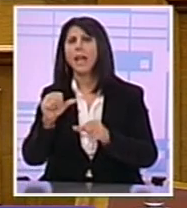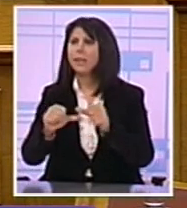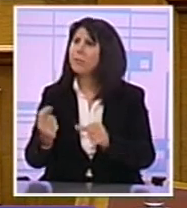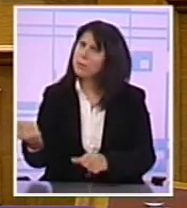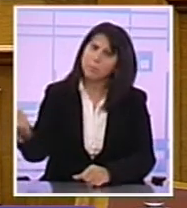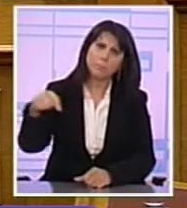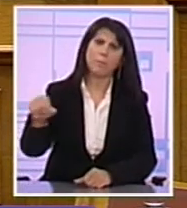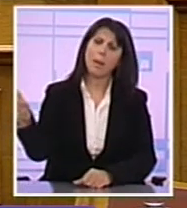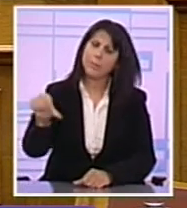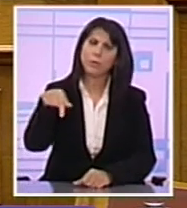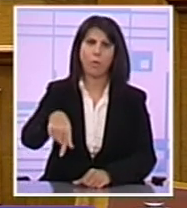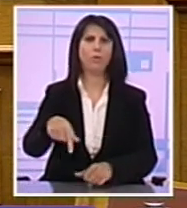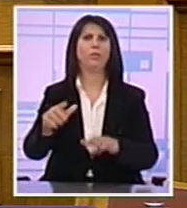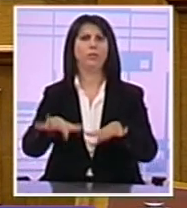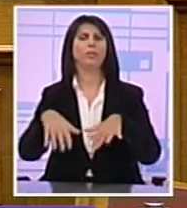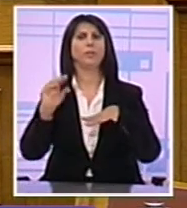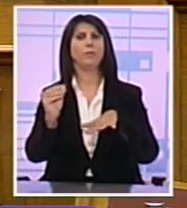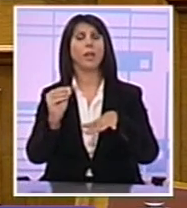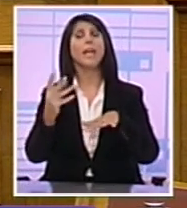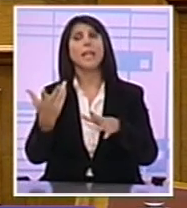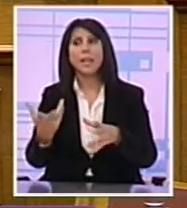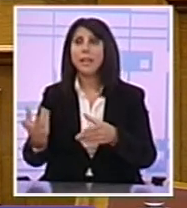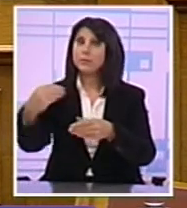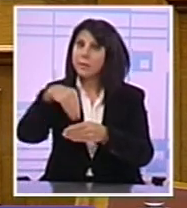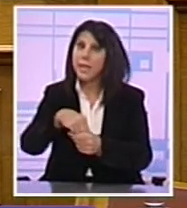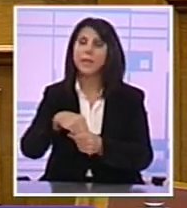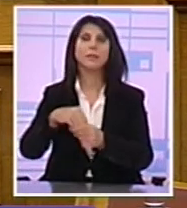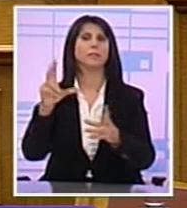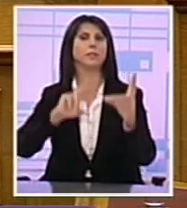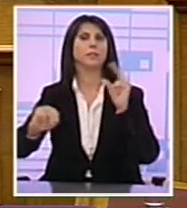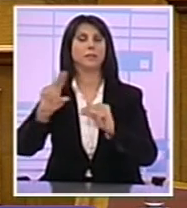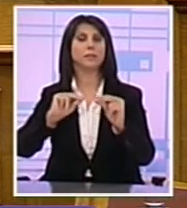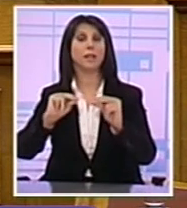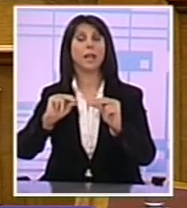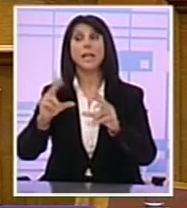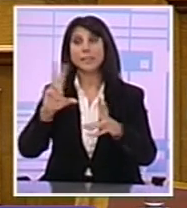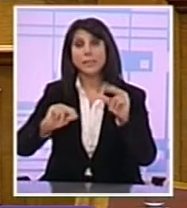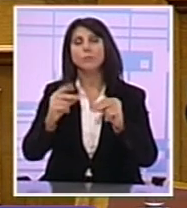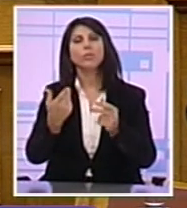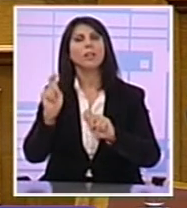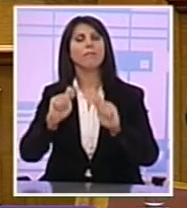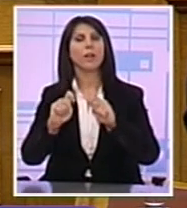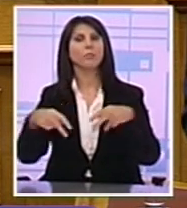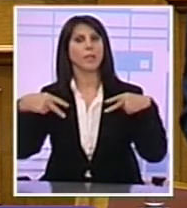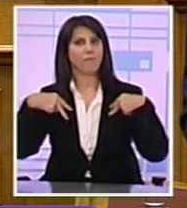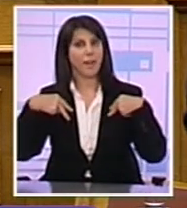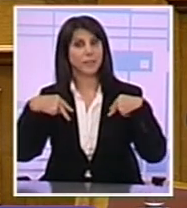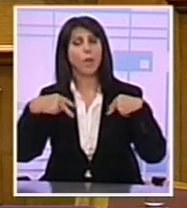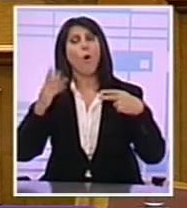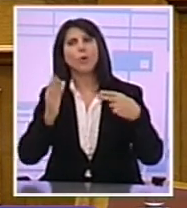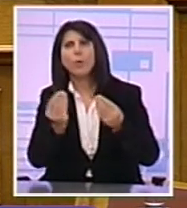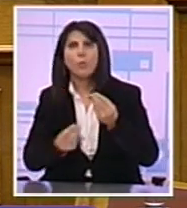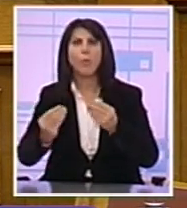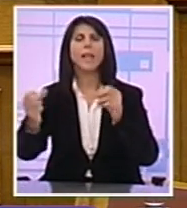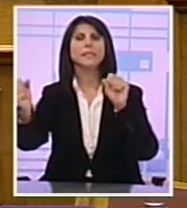τουλάχιστον να πάρει μέρος Άμεσα στη συζήτηση αυτή Της συγκρότησης μιας κυβέρνησης Με την ευρύτερη δυνατή στήριξη Άμεσα